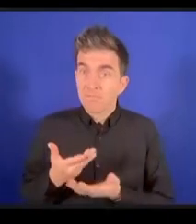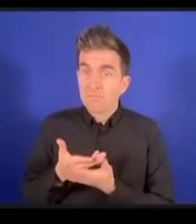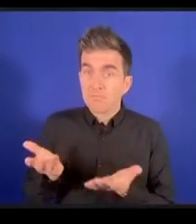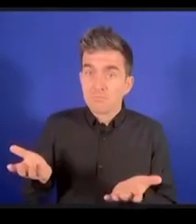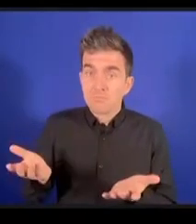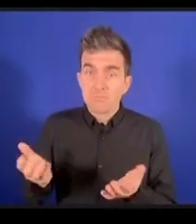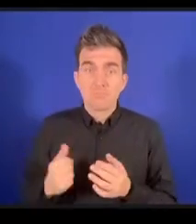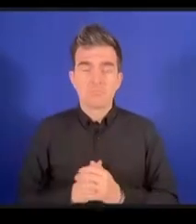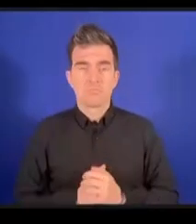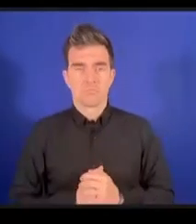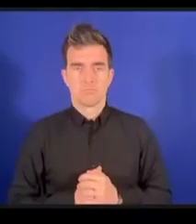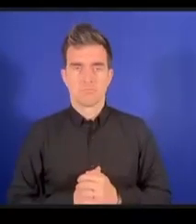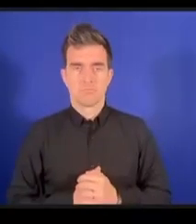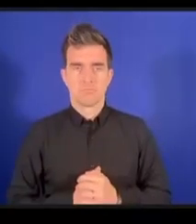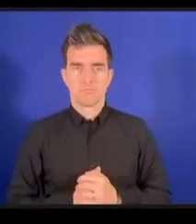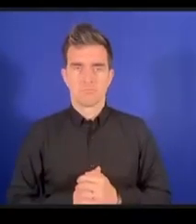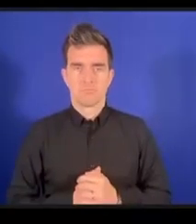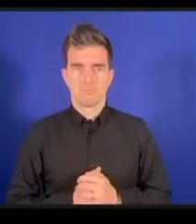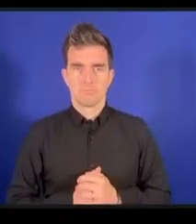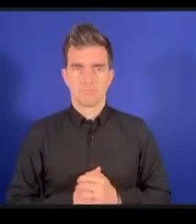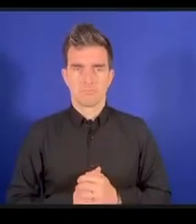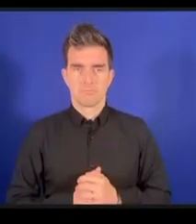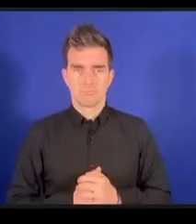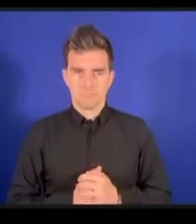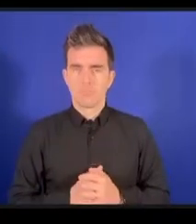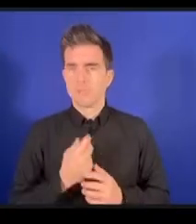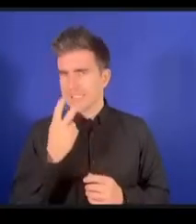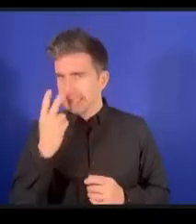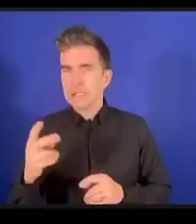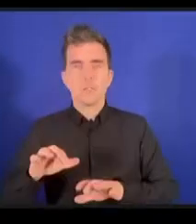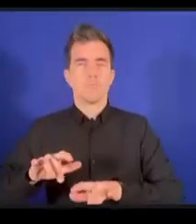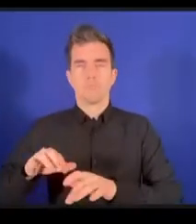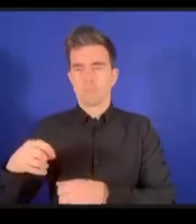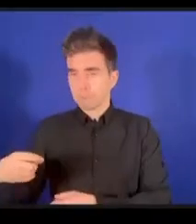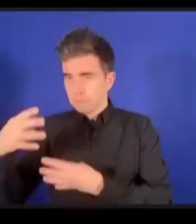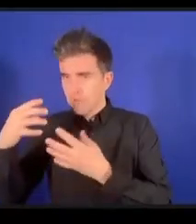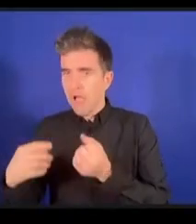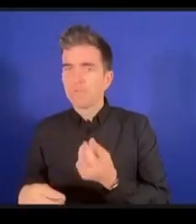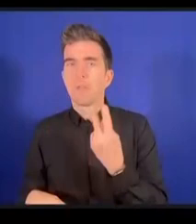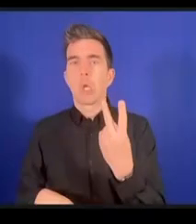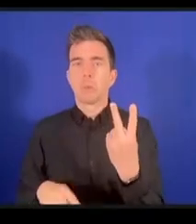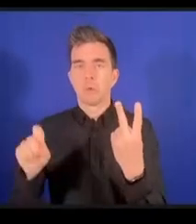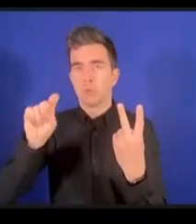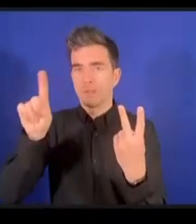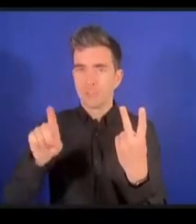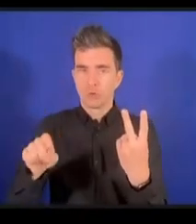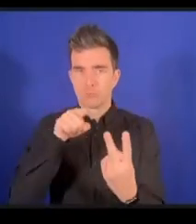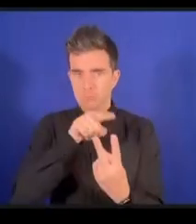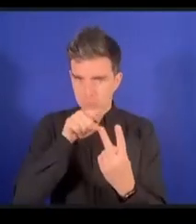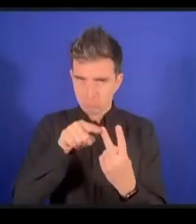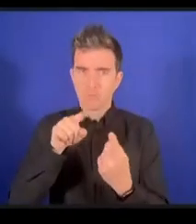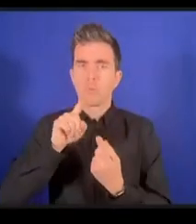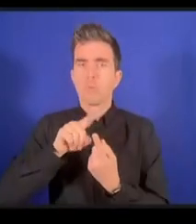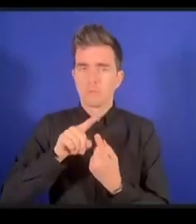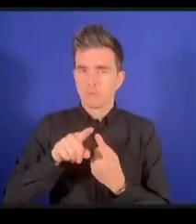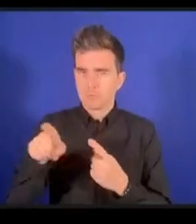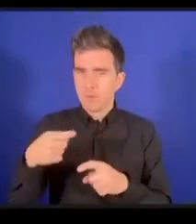bon et deux questions en ligne une de monsieur James au Cameroun qui dit